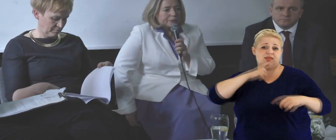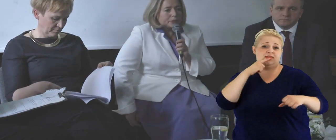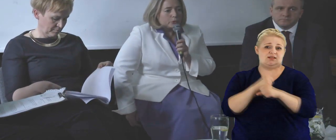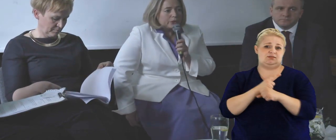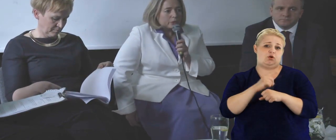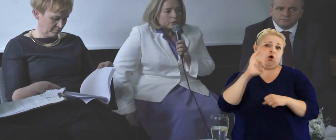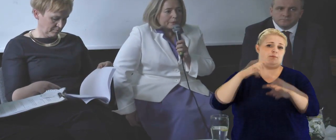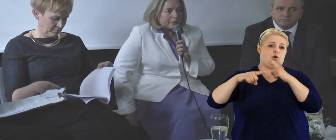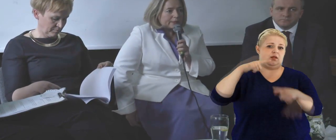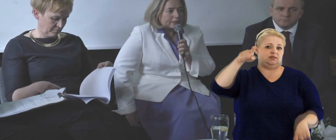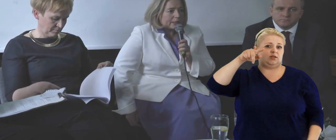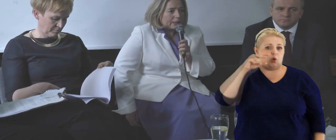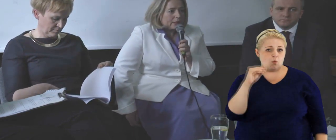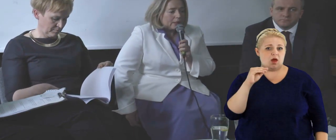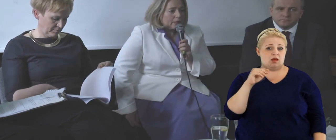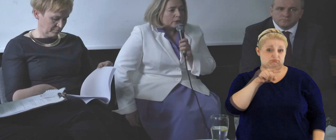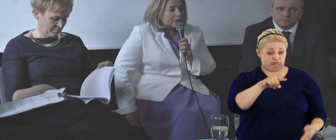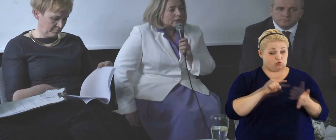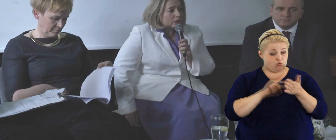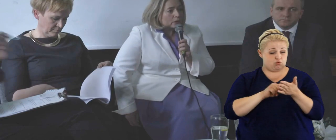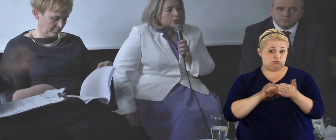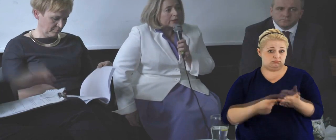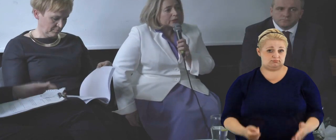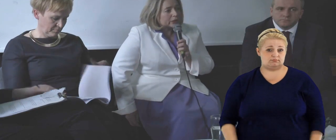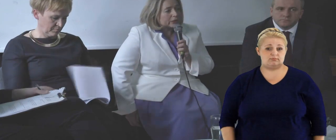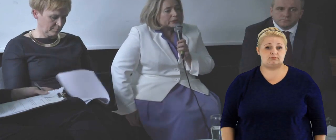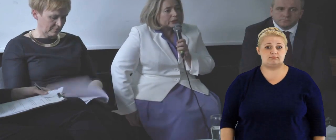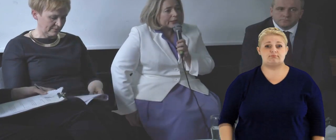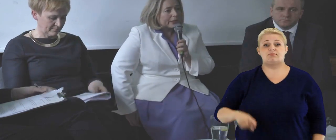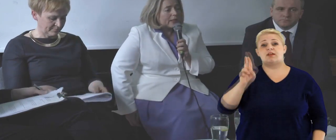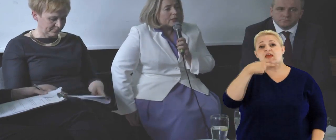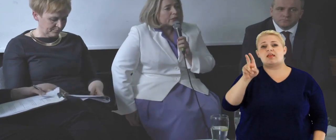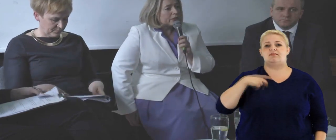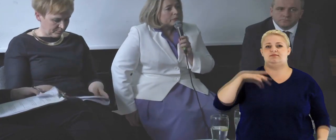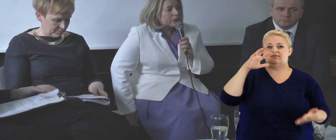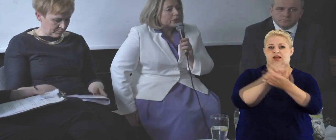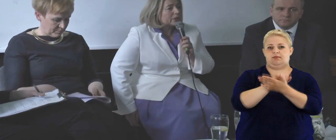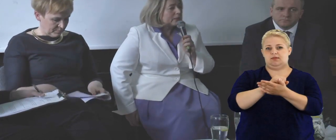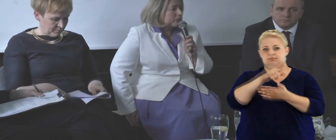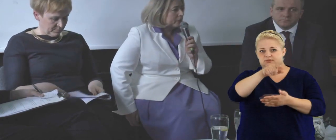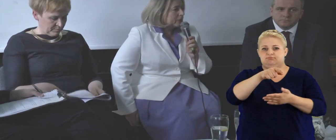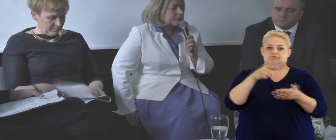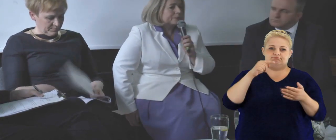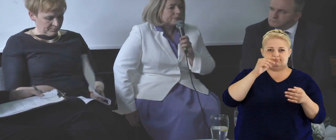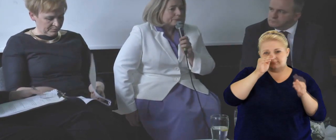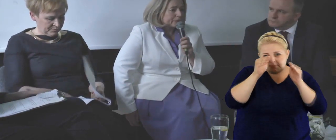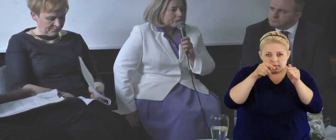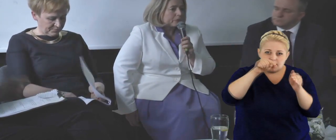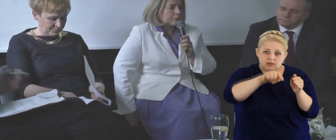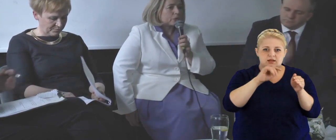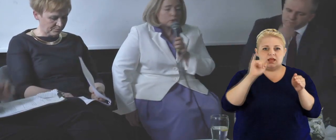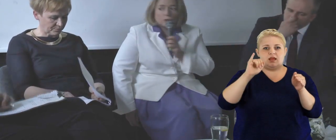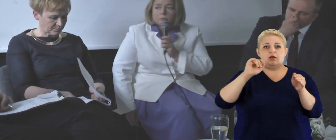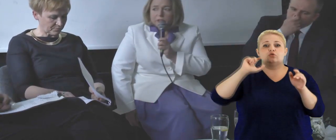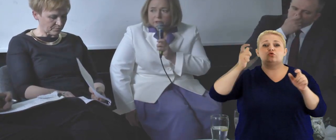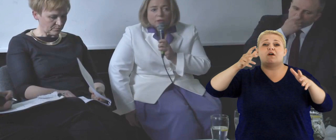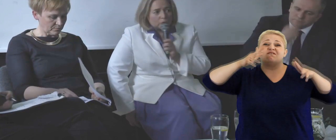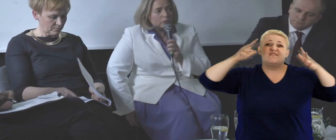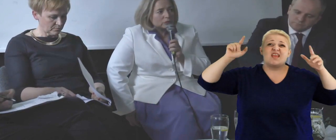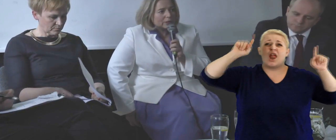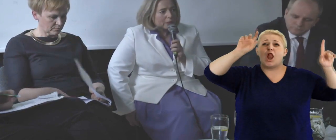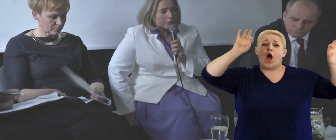Unii Europejskiej, to jest to, że, że, że, kiedy my się zajmiemy, tak powiem, tą